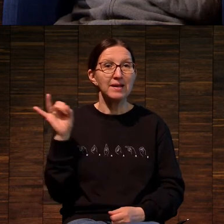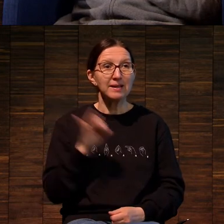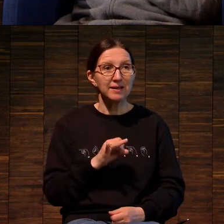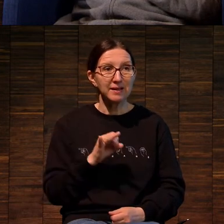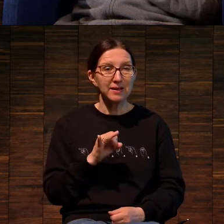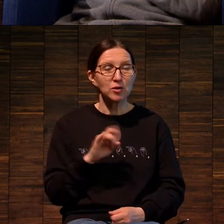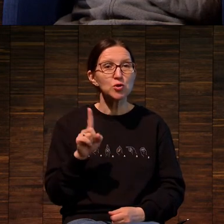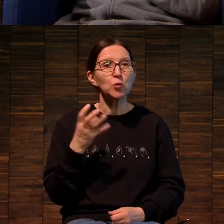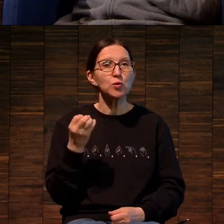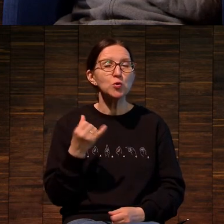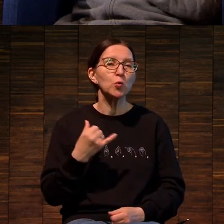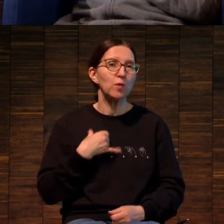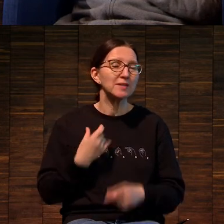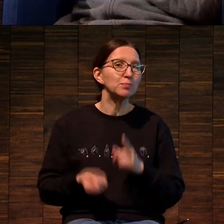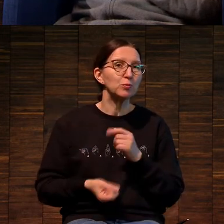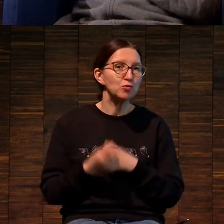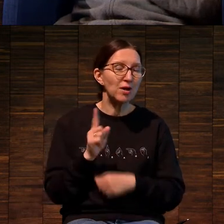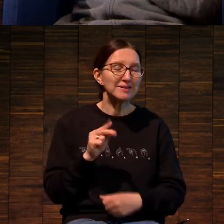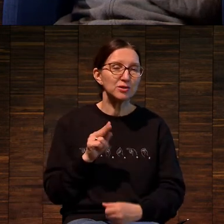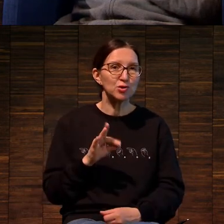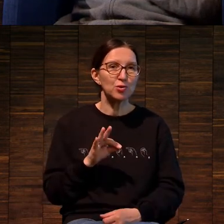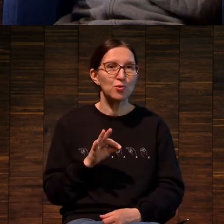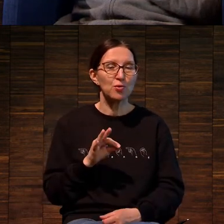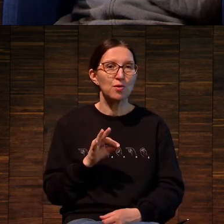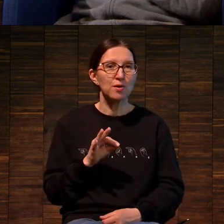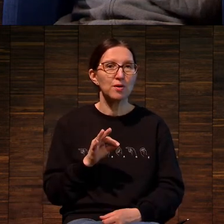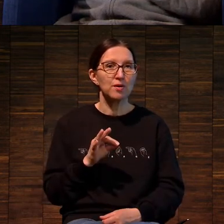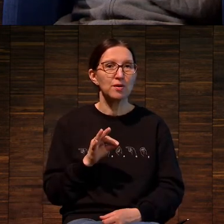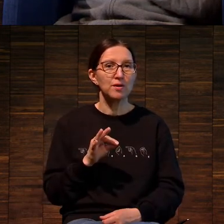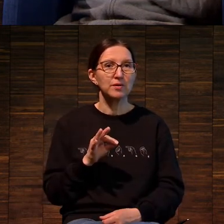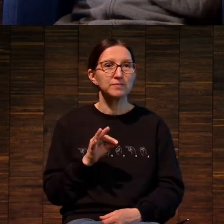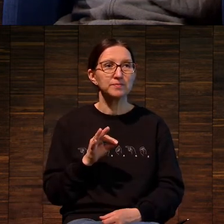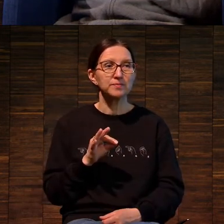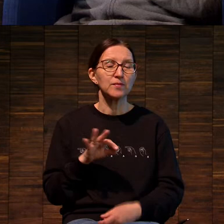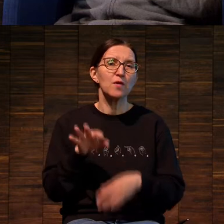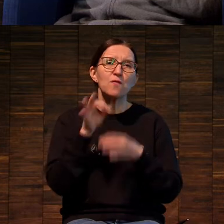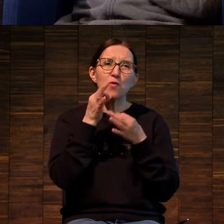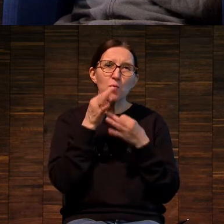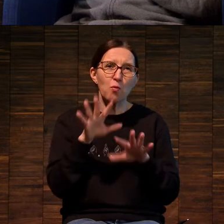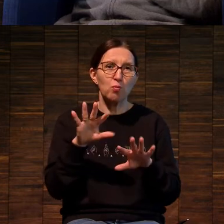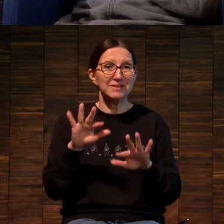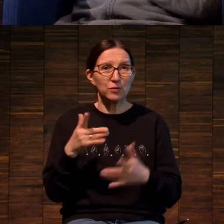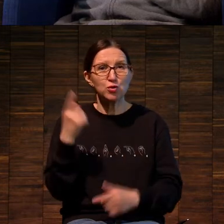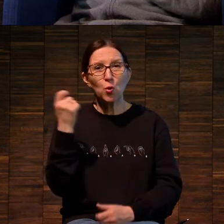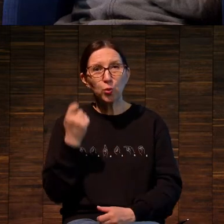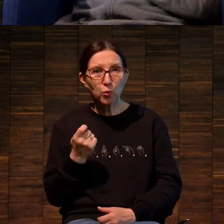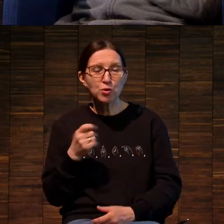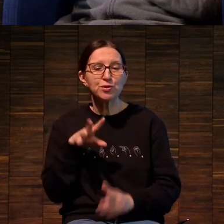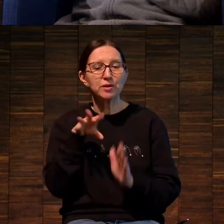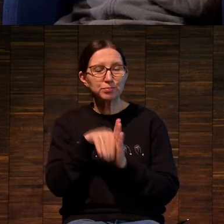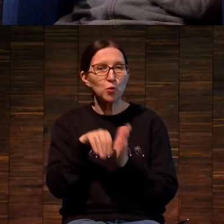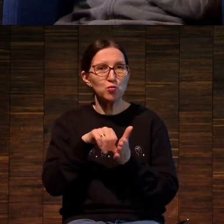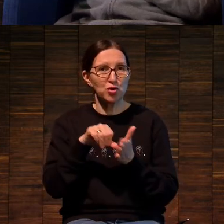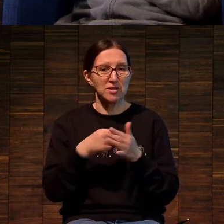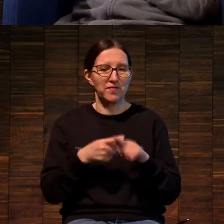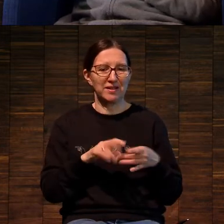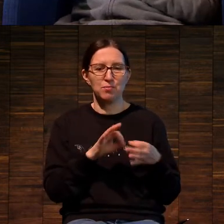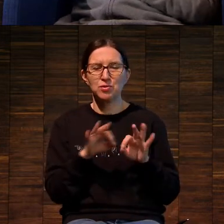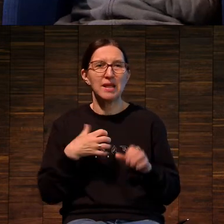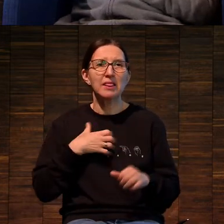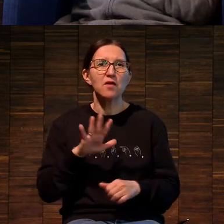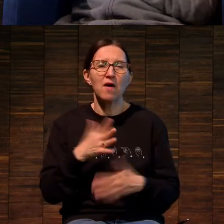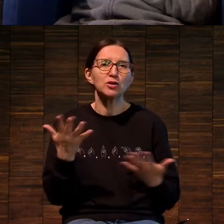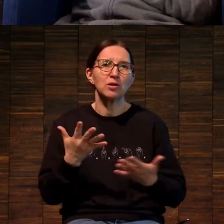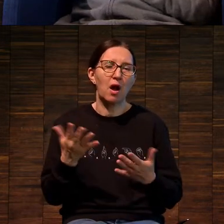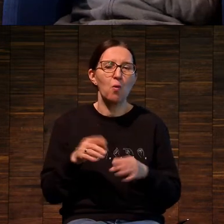опять-таки у нас получается, что в любом случае художник участвует в этом процессе, неважно, какой инструмент